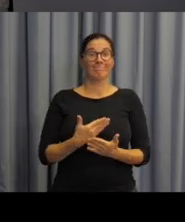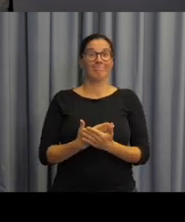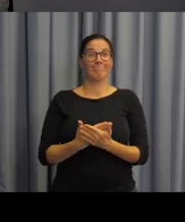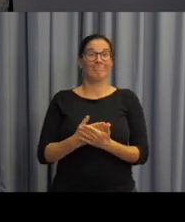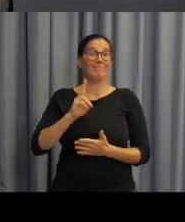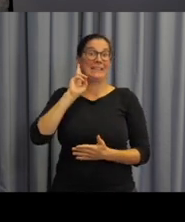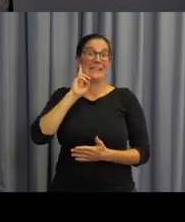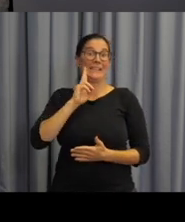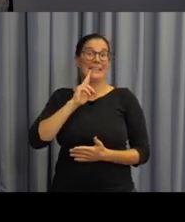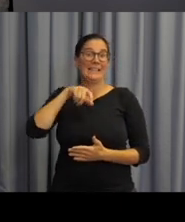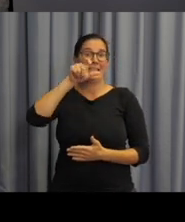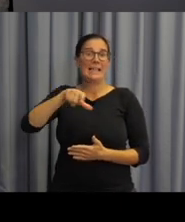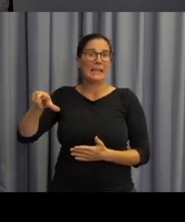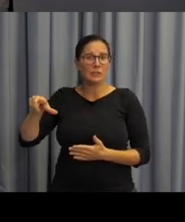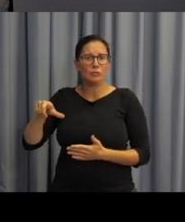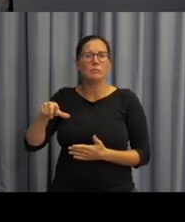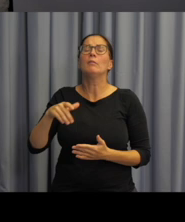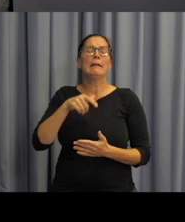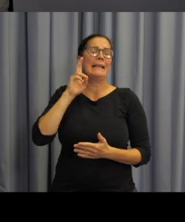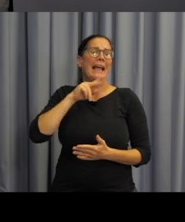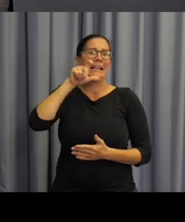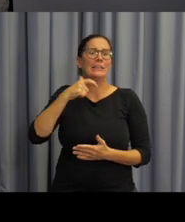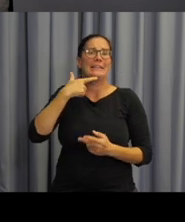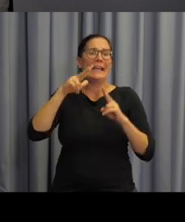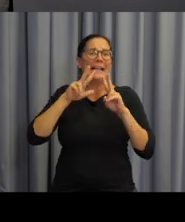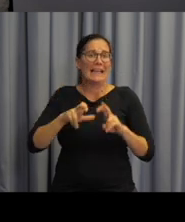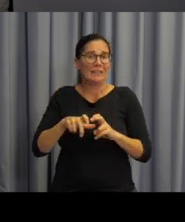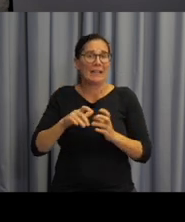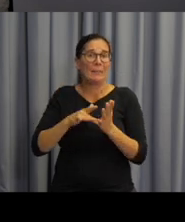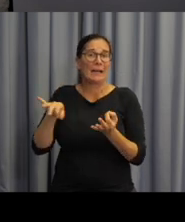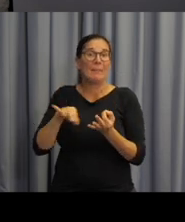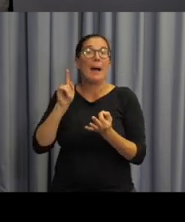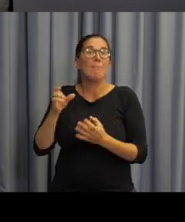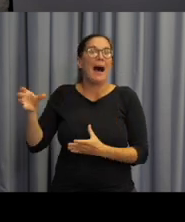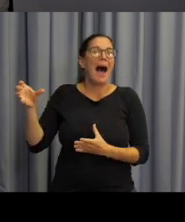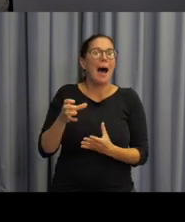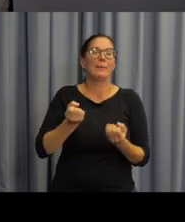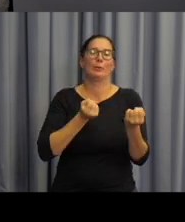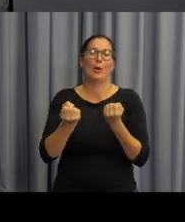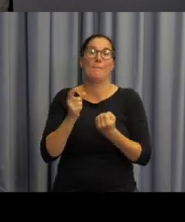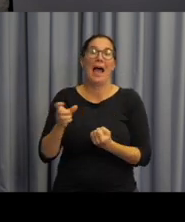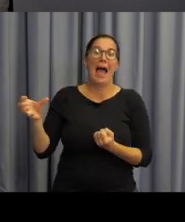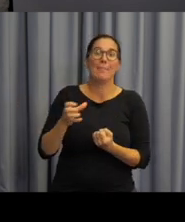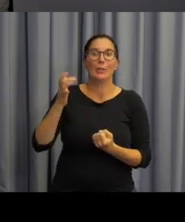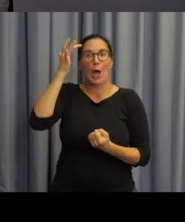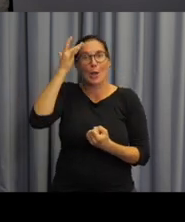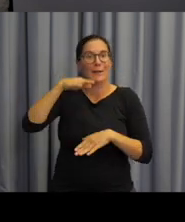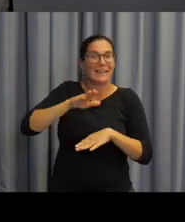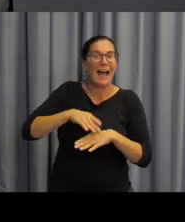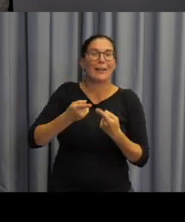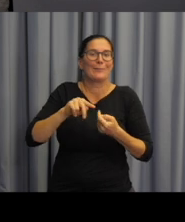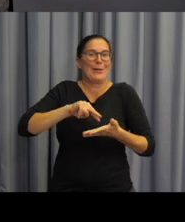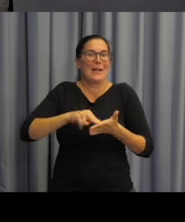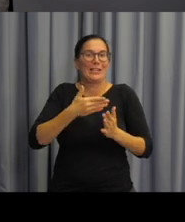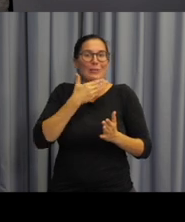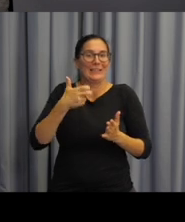A právě neslyšící lingvistka Maruška Basovníka měla být tím koordinátorem a tím odborným garantem, který právě metodiky